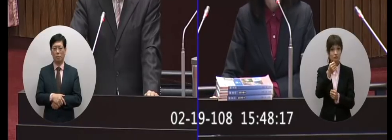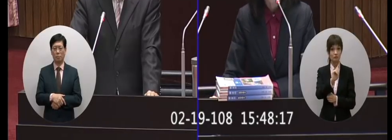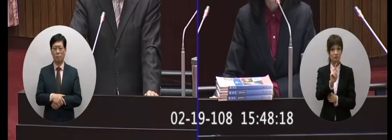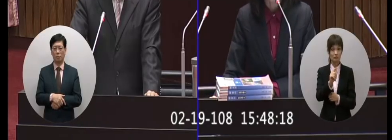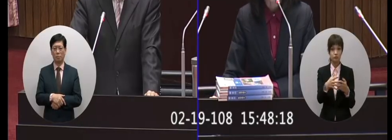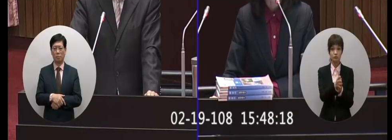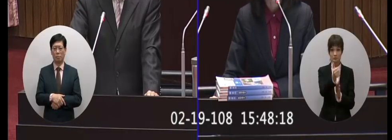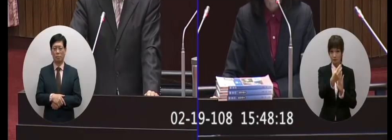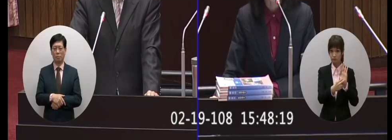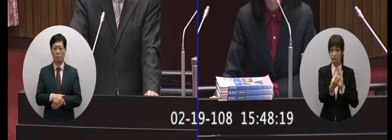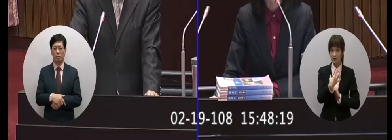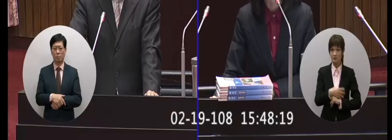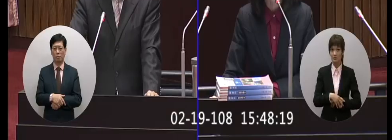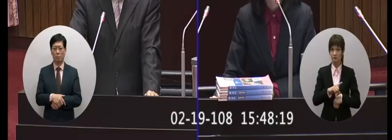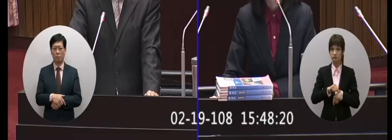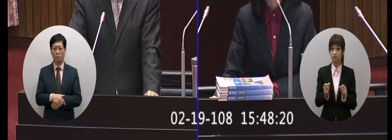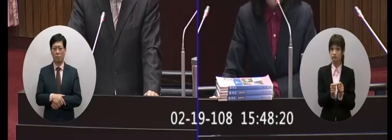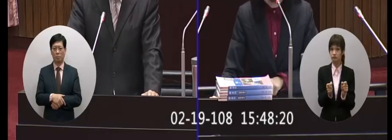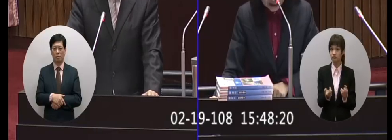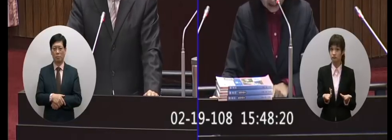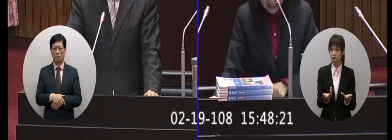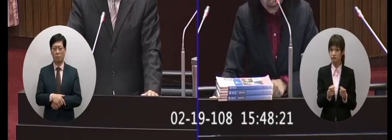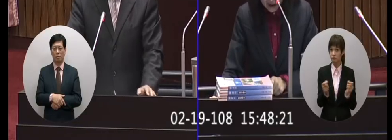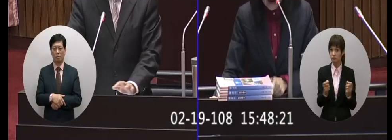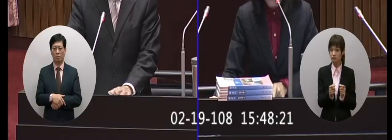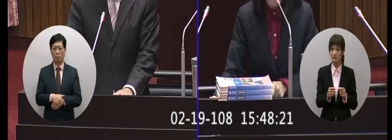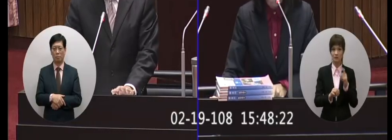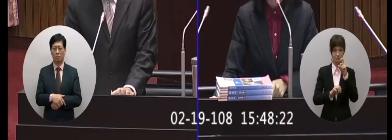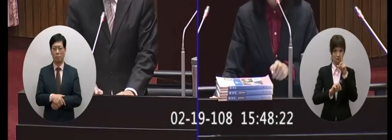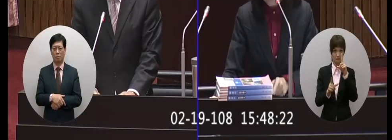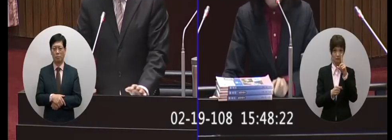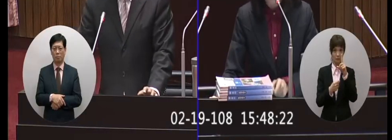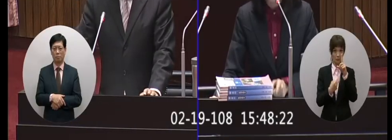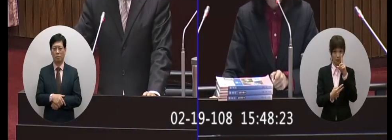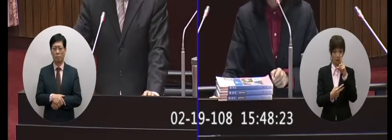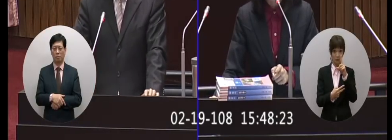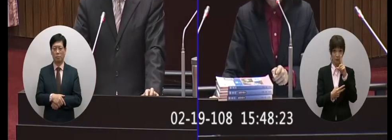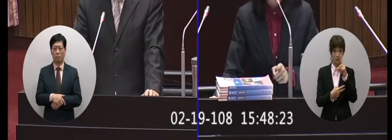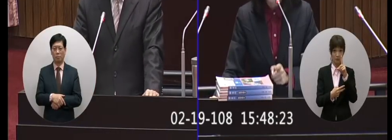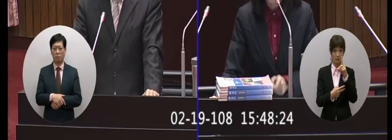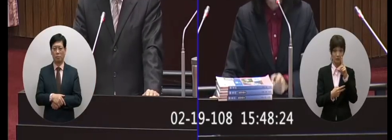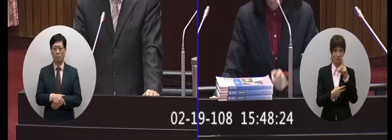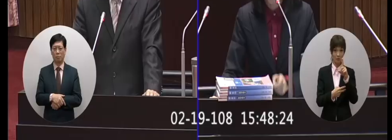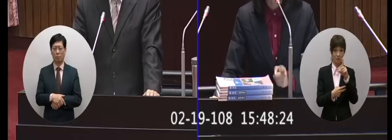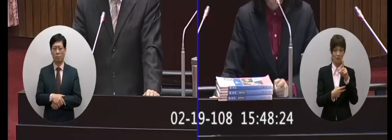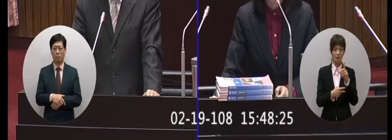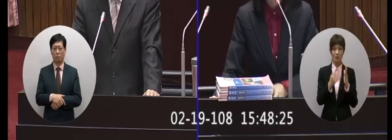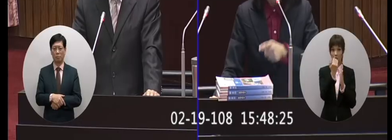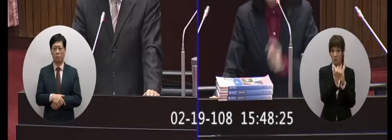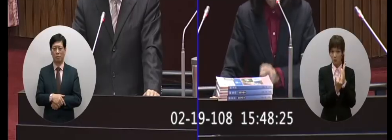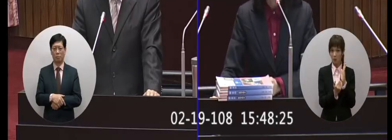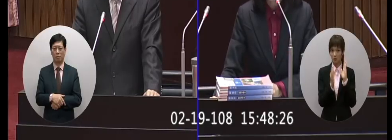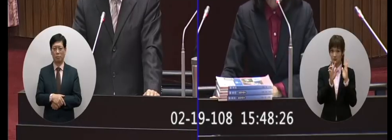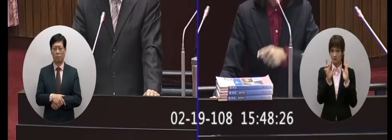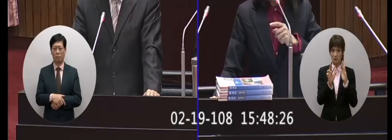不曉得不告訴我們多短的時間11月2號領綱才正式通過